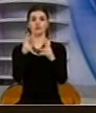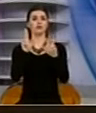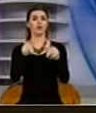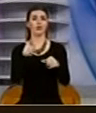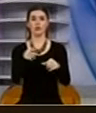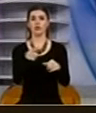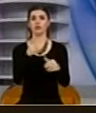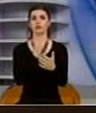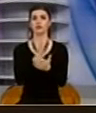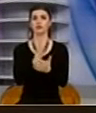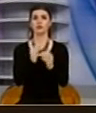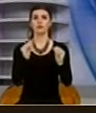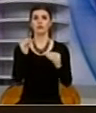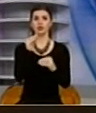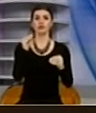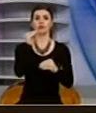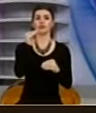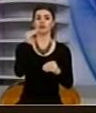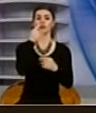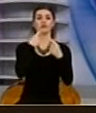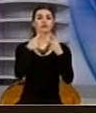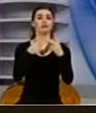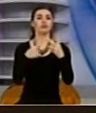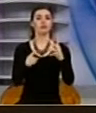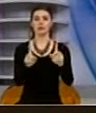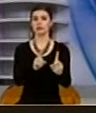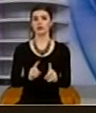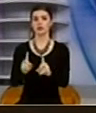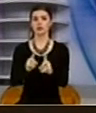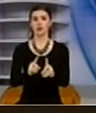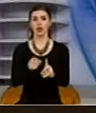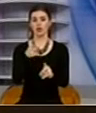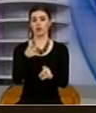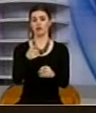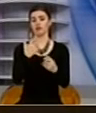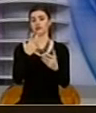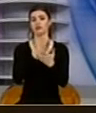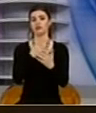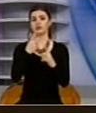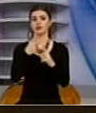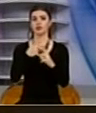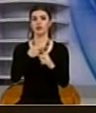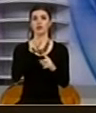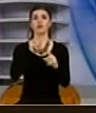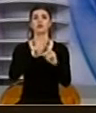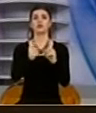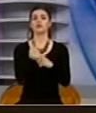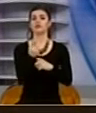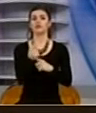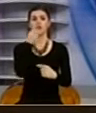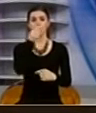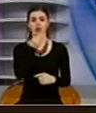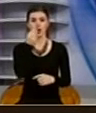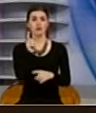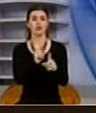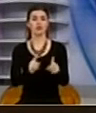fundit janë shtu transmitimet e drejt për drejta nga nxarjet e ndryshme, si të mos në debatët televizive, për që është nga me të ndryshmet, si dhe për nxarjet